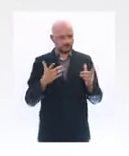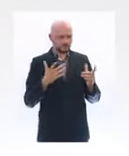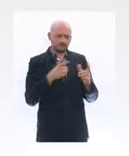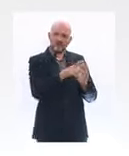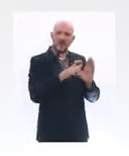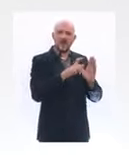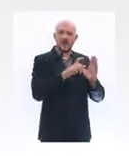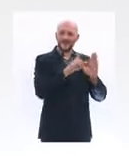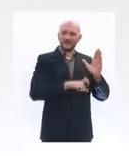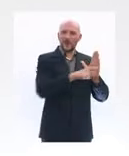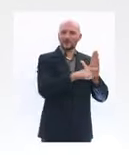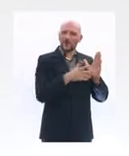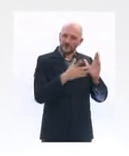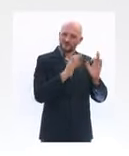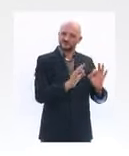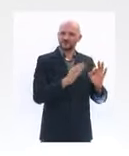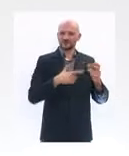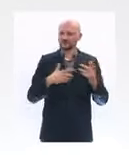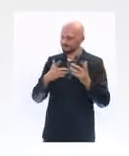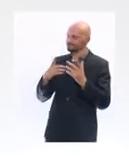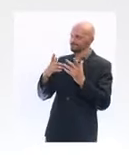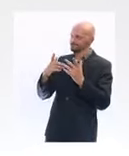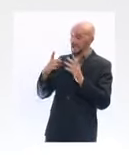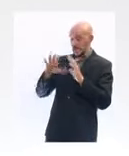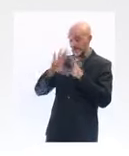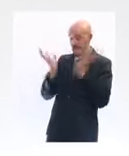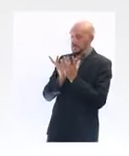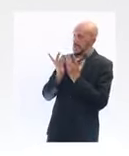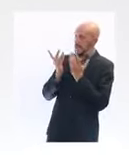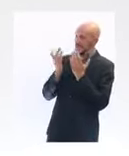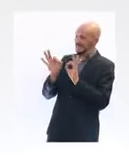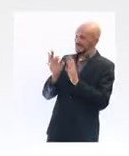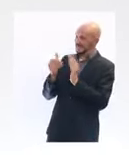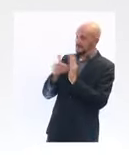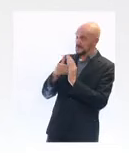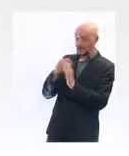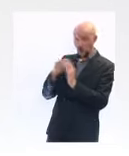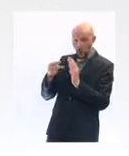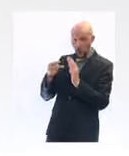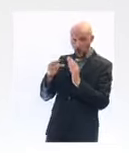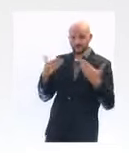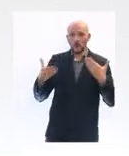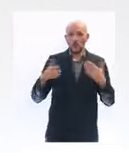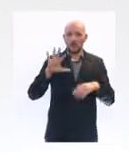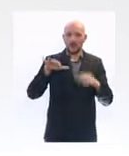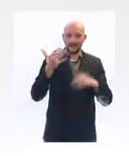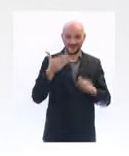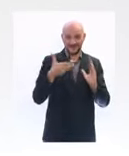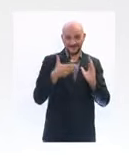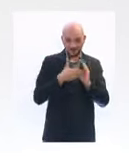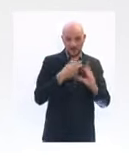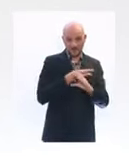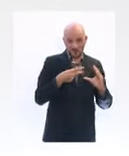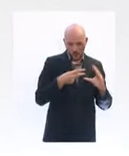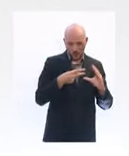point le plus important, paiera 10 000 euros de loyer au lieu des 15 000 euros qu'il aurait dû payer et l'État prendra le reste